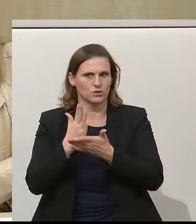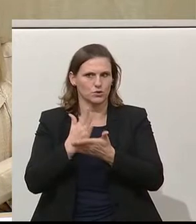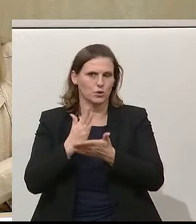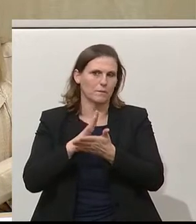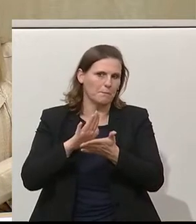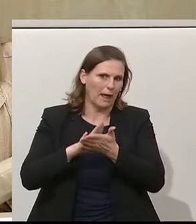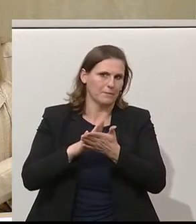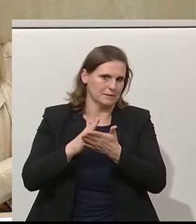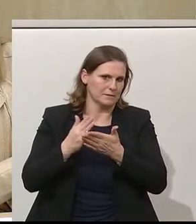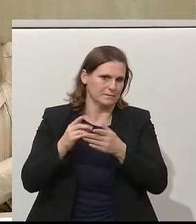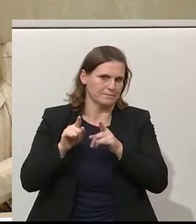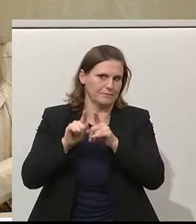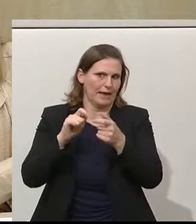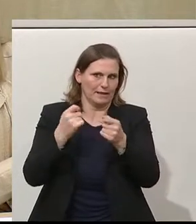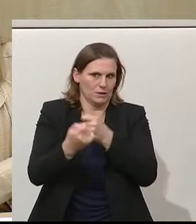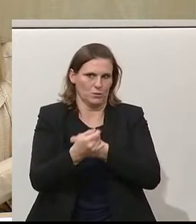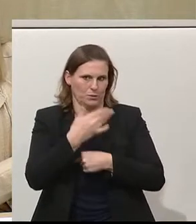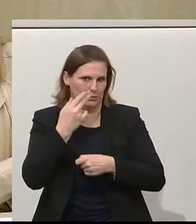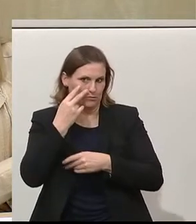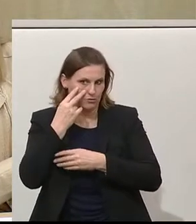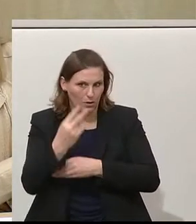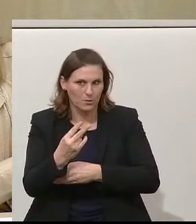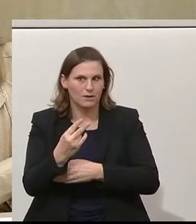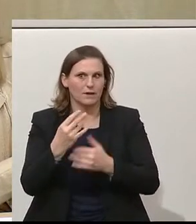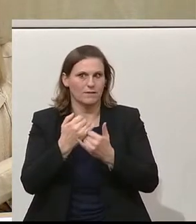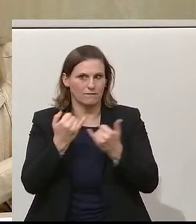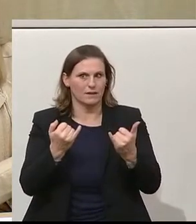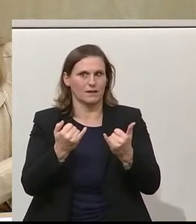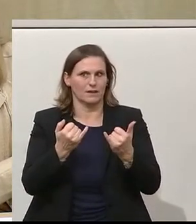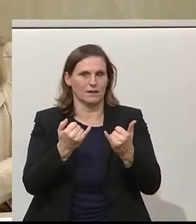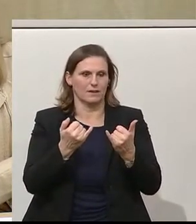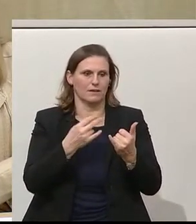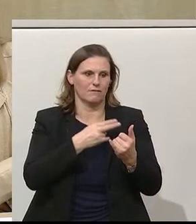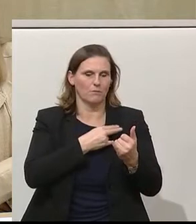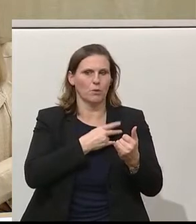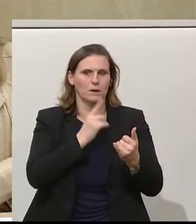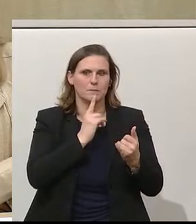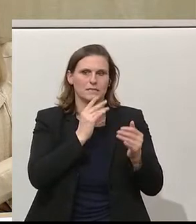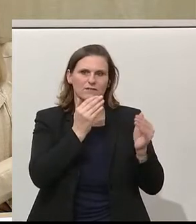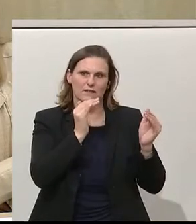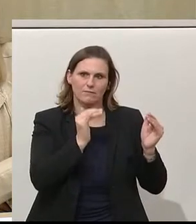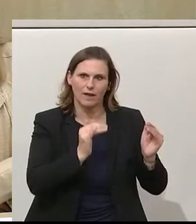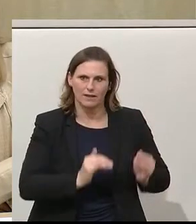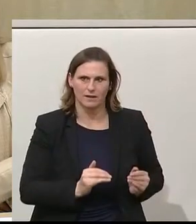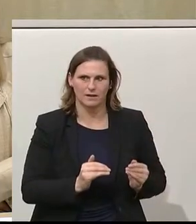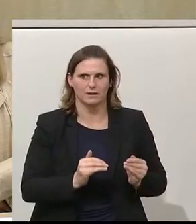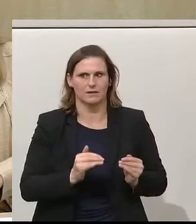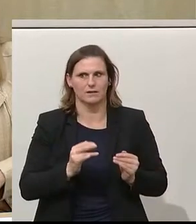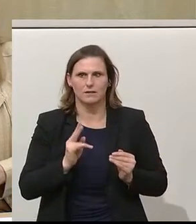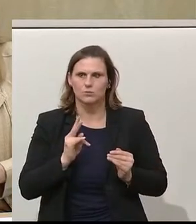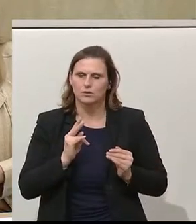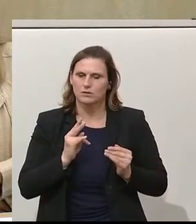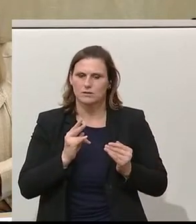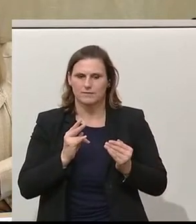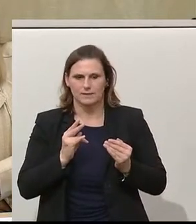auch in den nächsten Jahren nicht ändern wird, diese Vermögen real schrumpfen. Und das kann es wirklich nicht sein. Hier müssen wir massiv